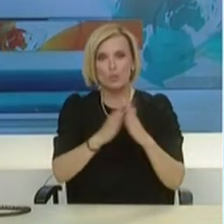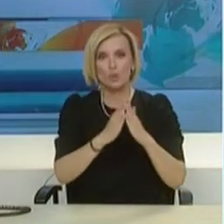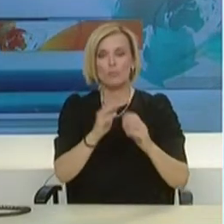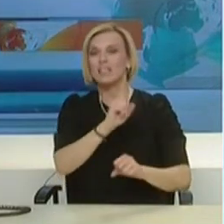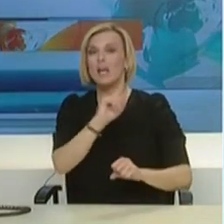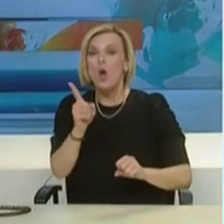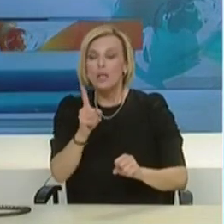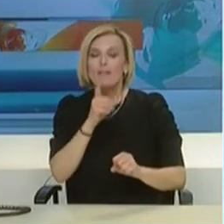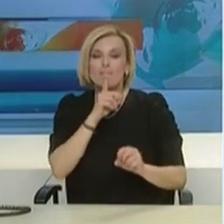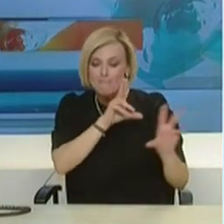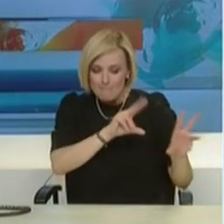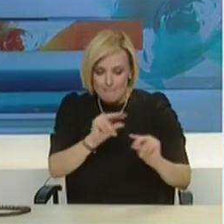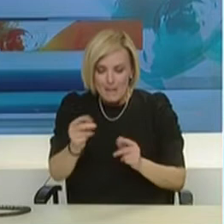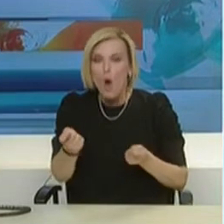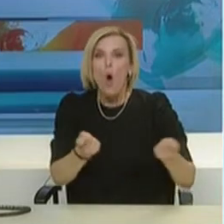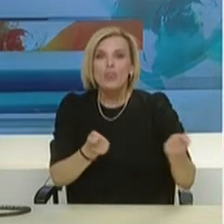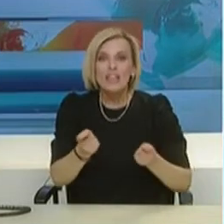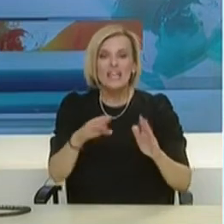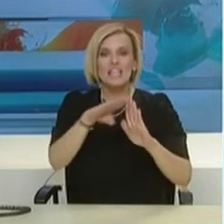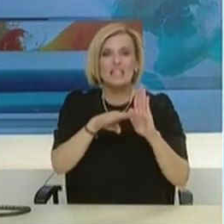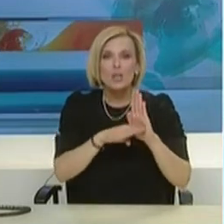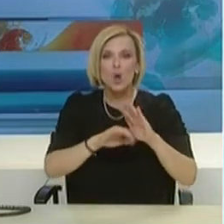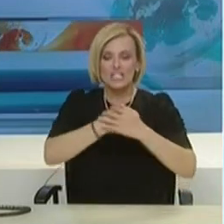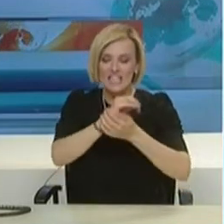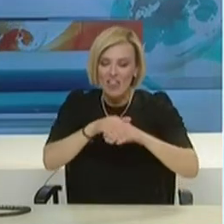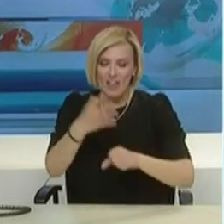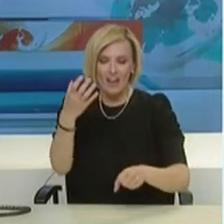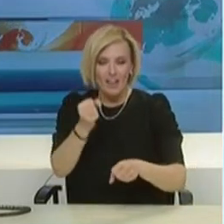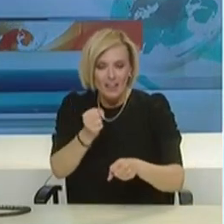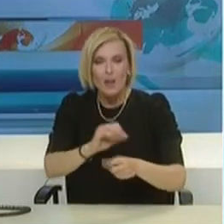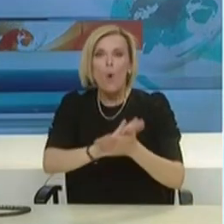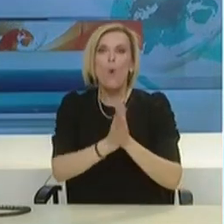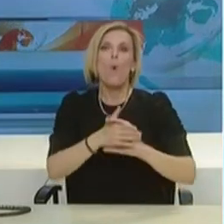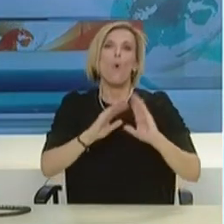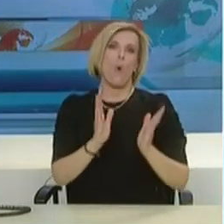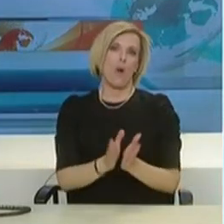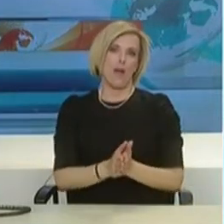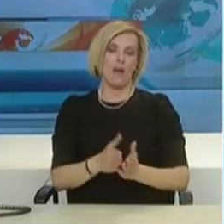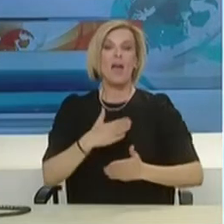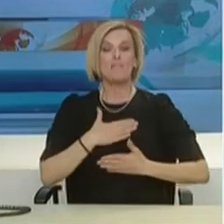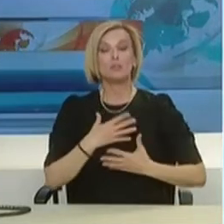ακολουθούμε πιστά τις οδηγίες και τους κανόνες ατομικής προστασίας και υγιεινής. Σας ευχαριστώ.